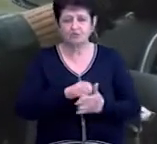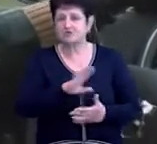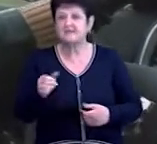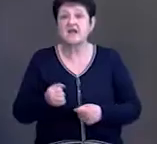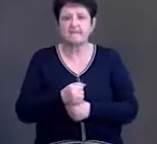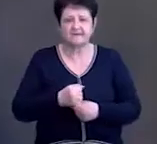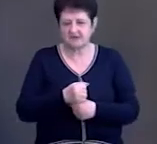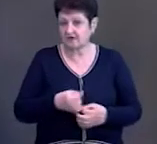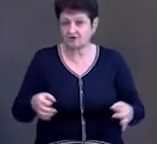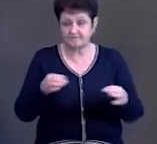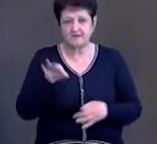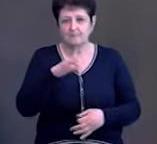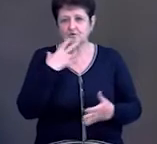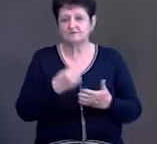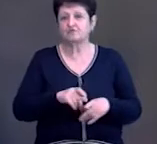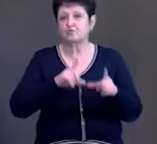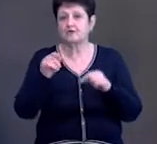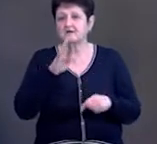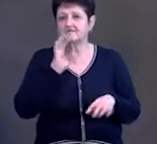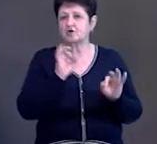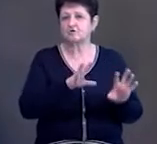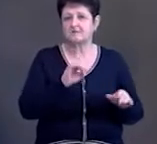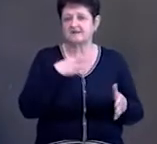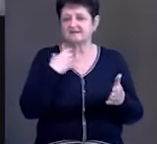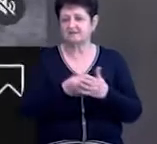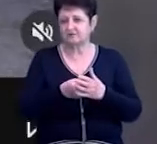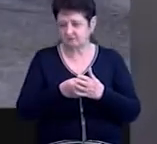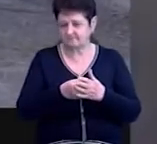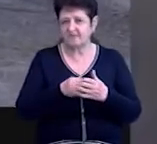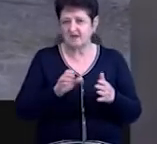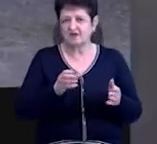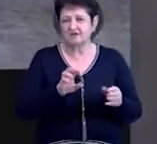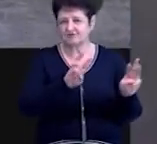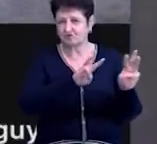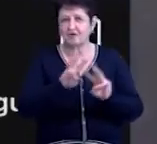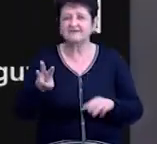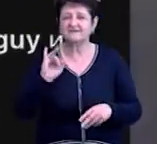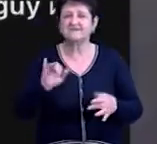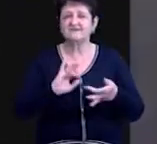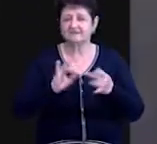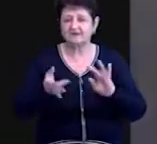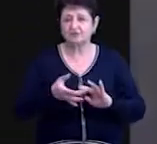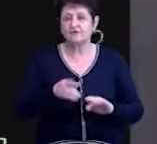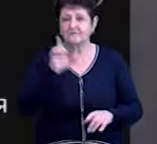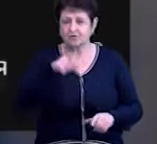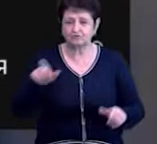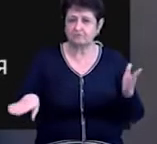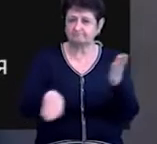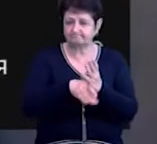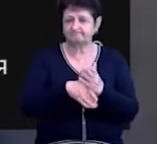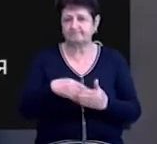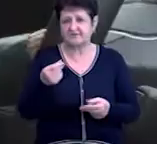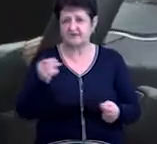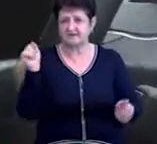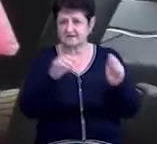Про свою поїздку дівчина розповіла на своїй сторінці в інстаграмі. Люди, бажаючи допомогти, почали скидати їй на картку